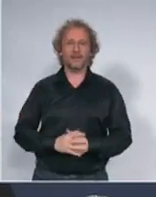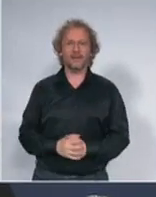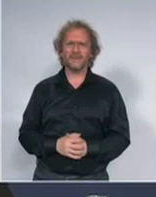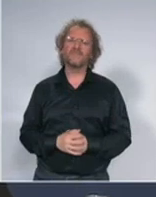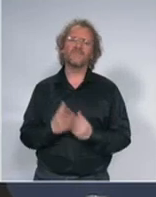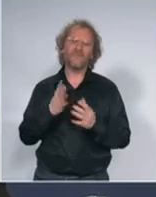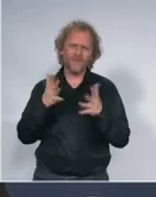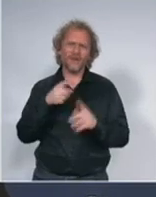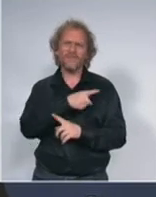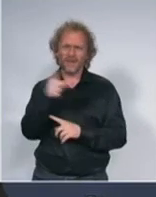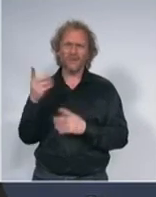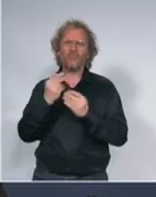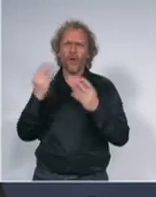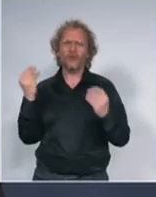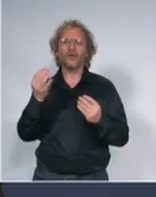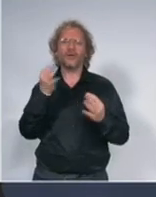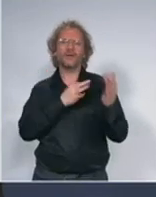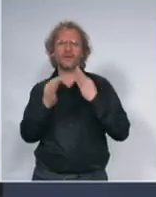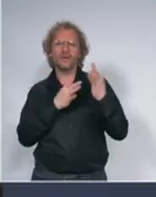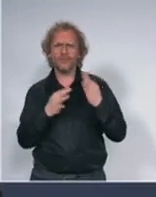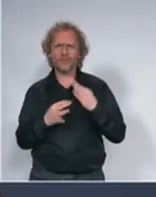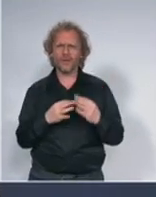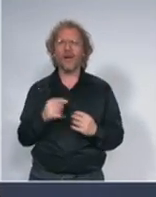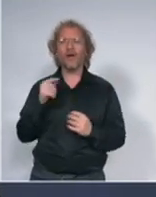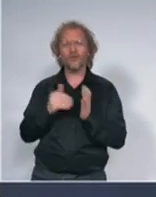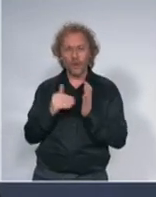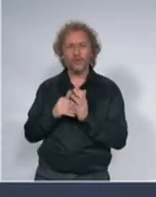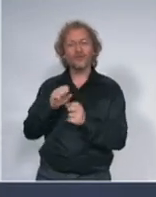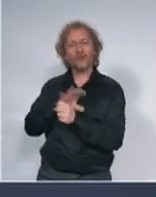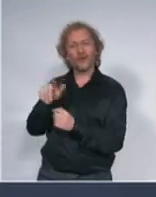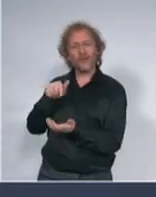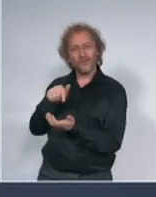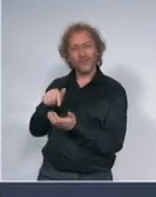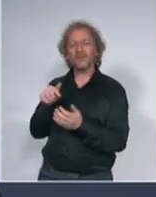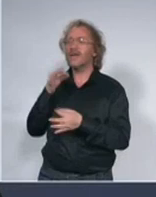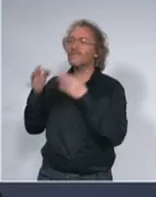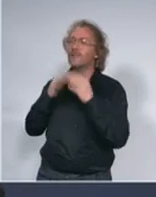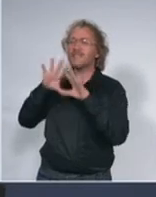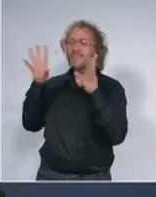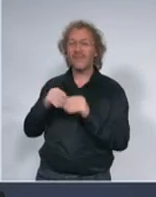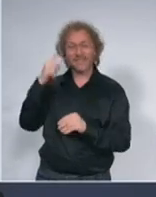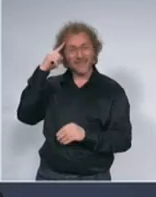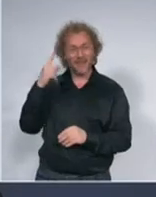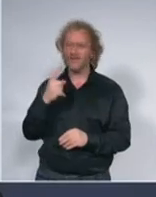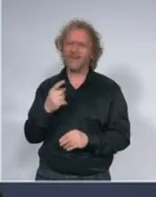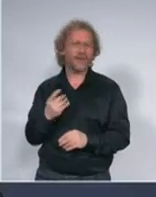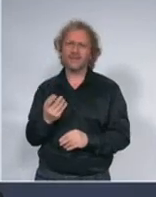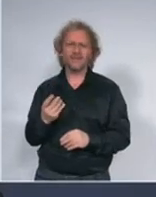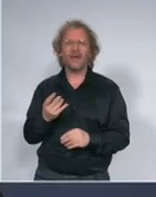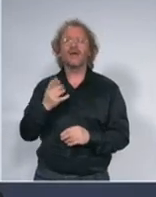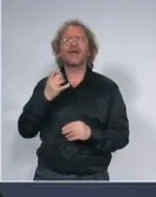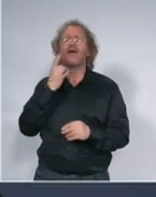sigurno da se o tom virusu još sve ne zna a onda ćete mi pitati kad će se znati pa znaći šu iduće godine